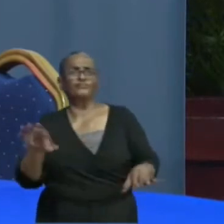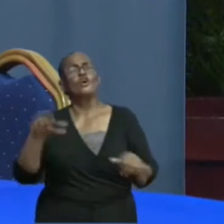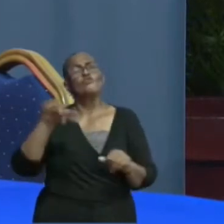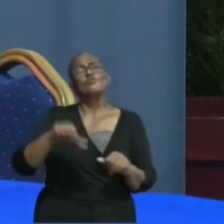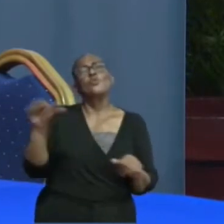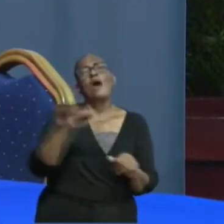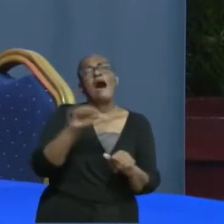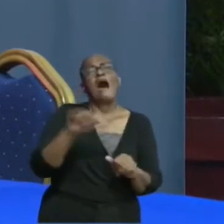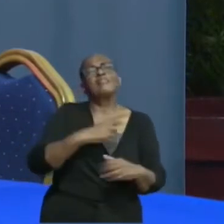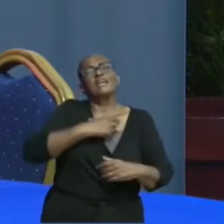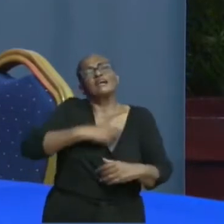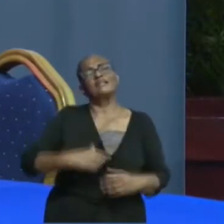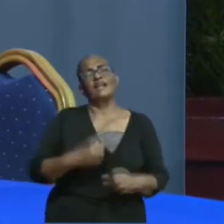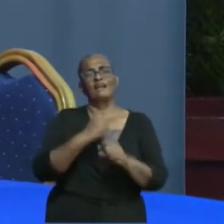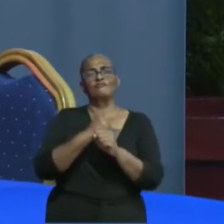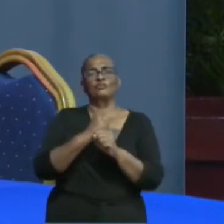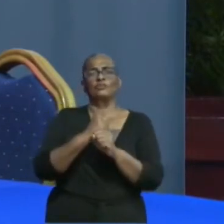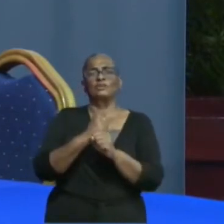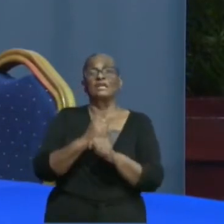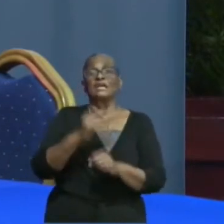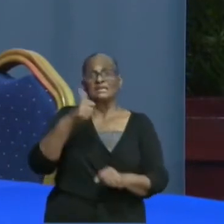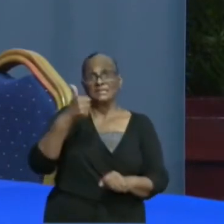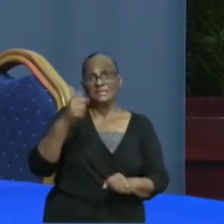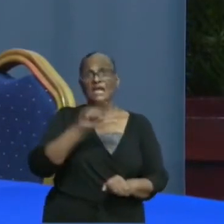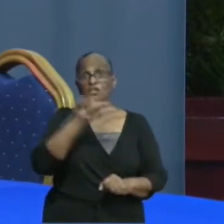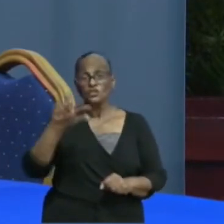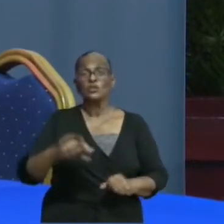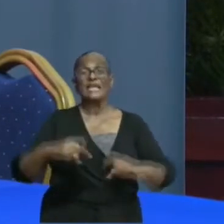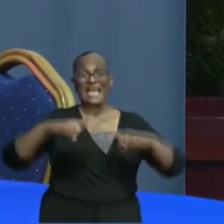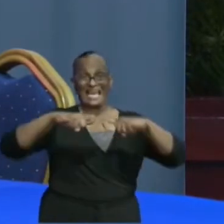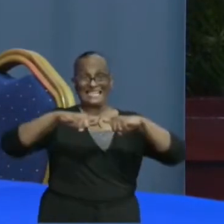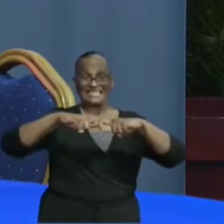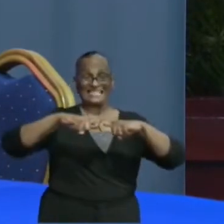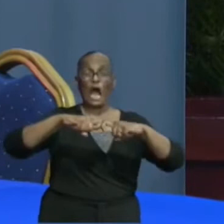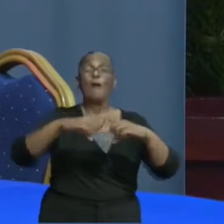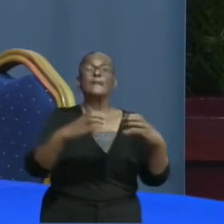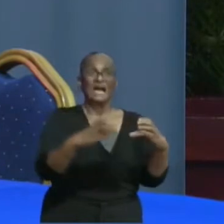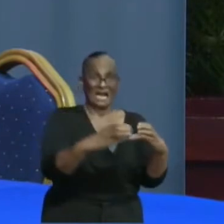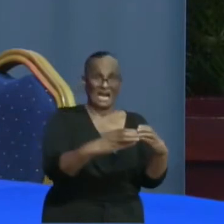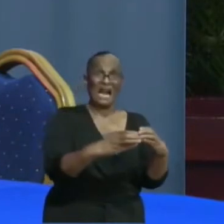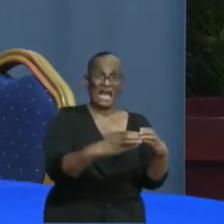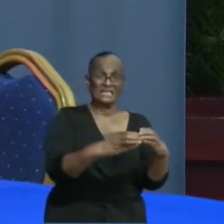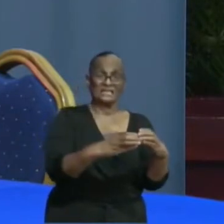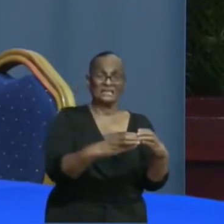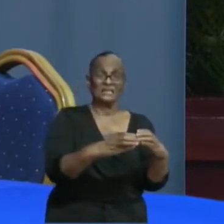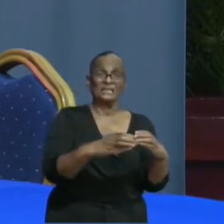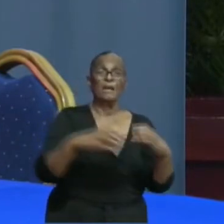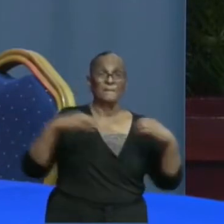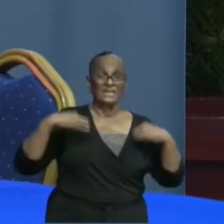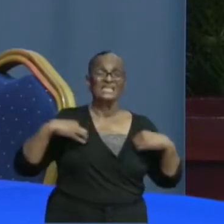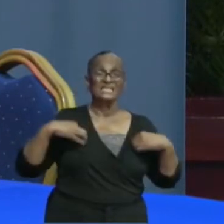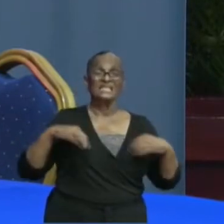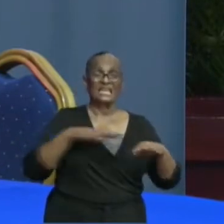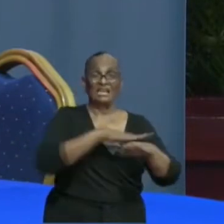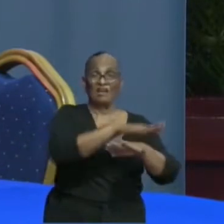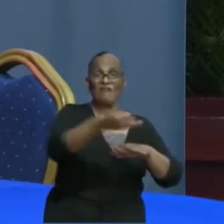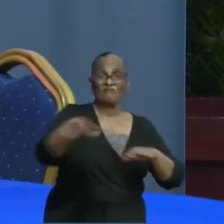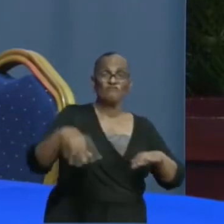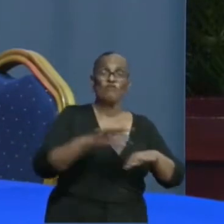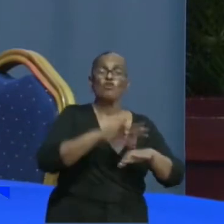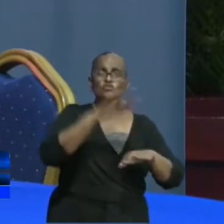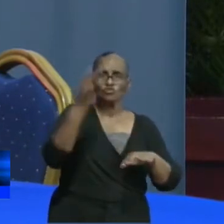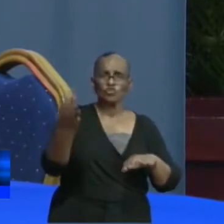starten we met de examenklassen en het ministerie van onderwijs is nu al bezig om na te gaan hoe het